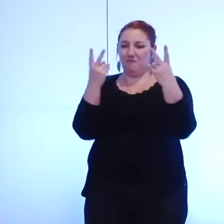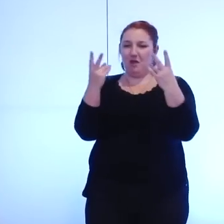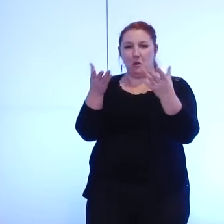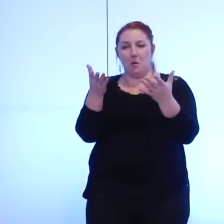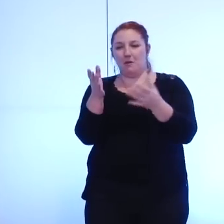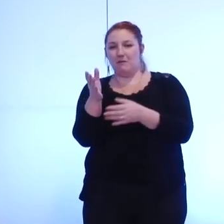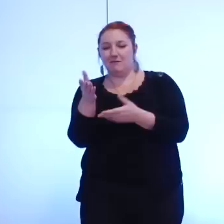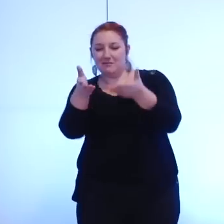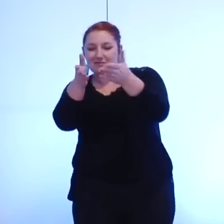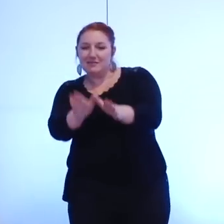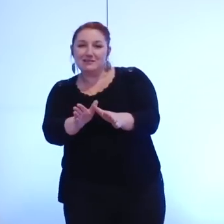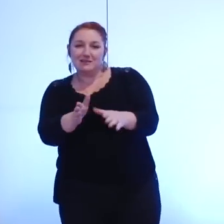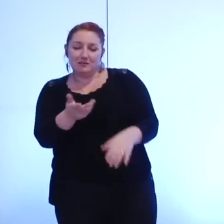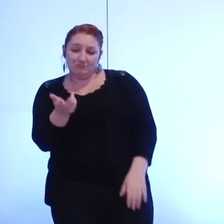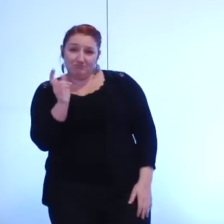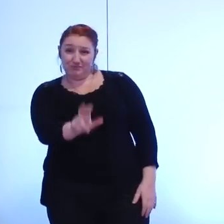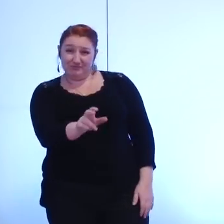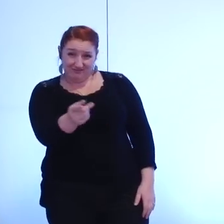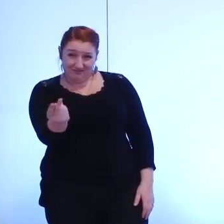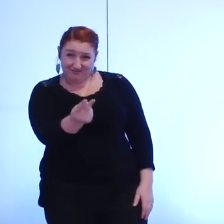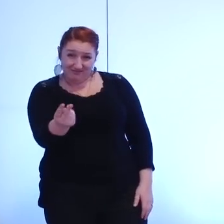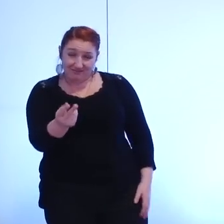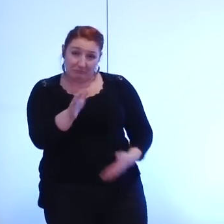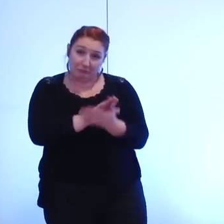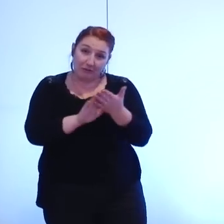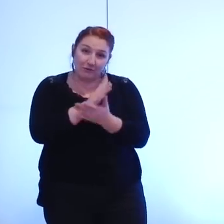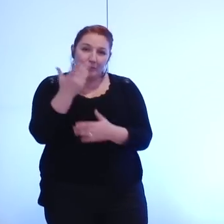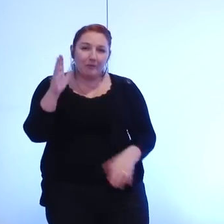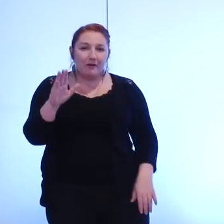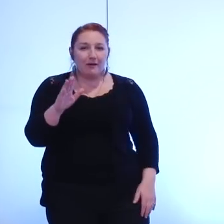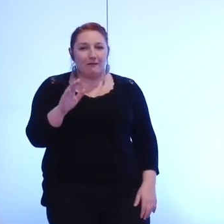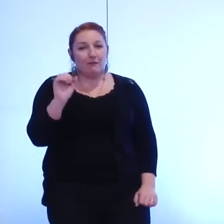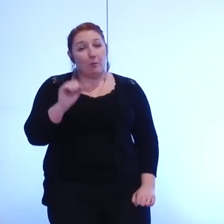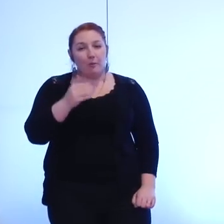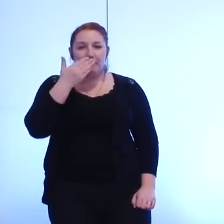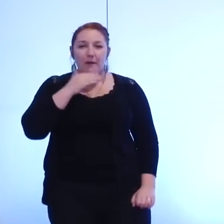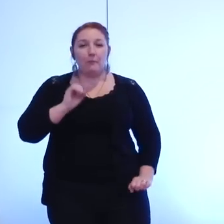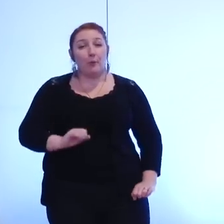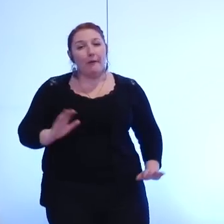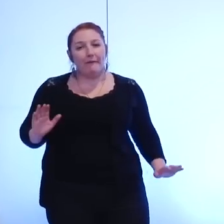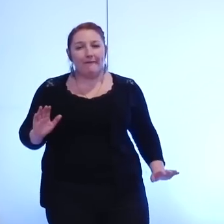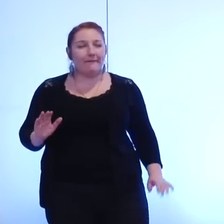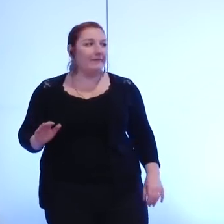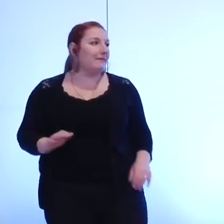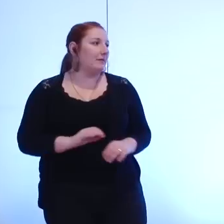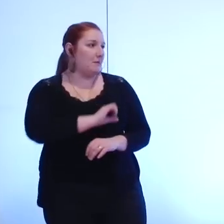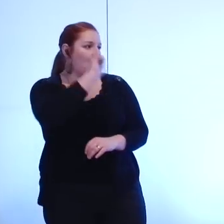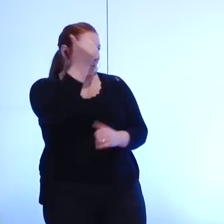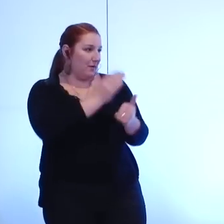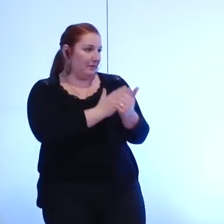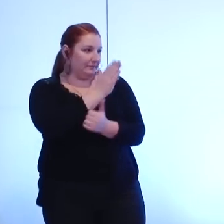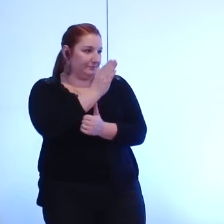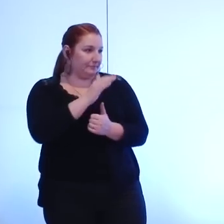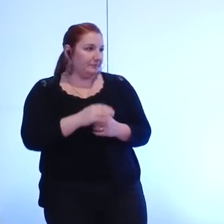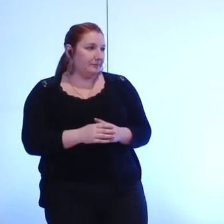entreprises publiques pardon mais on fait c'est quand même facile de faire mieux premier élément c'est la